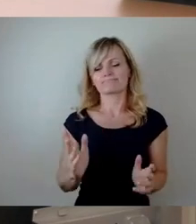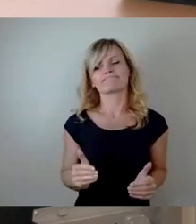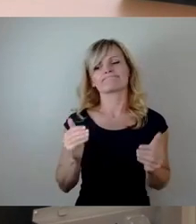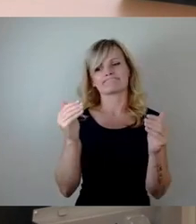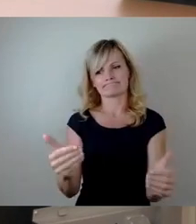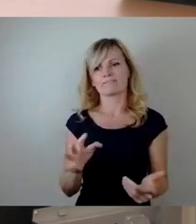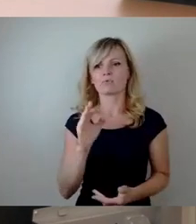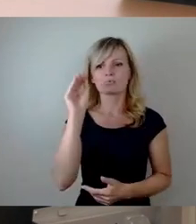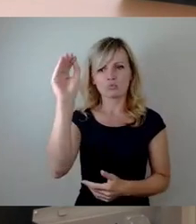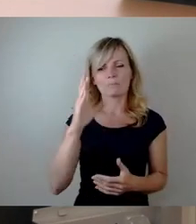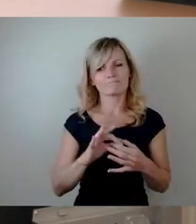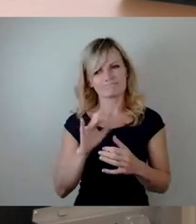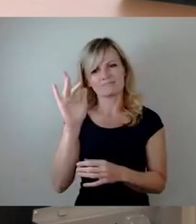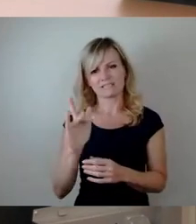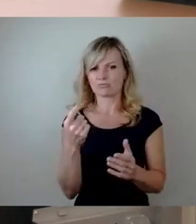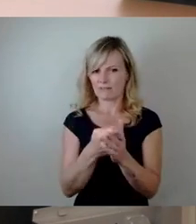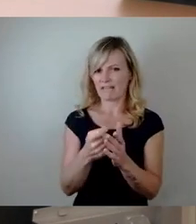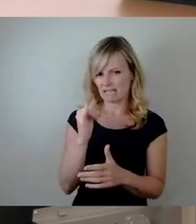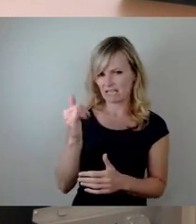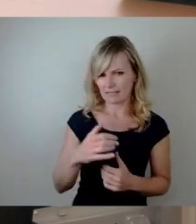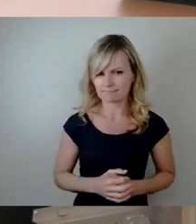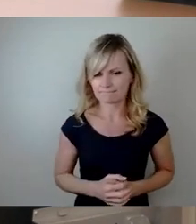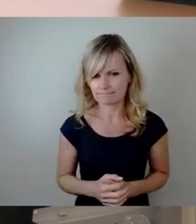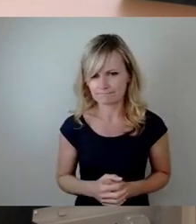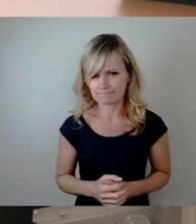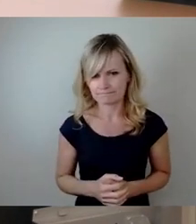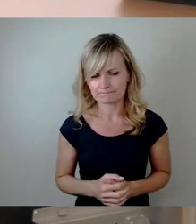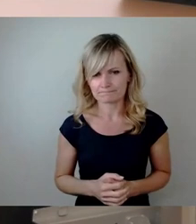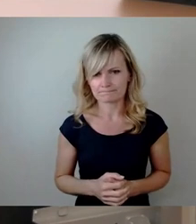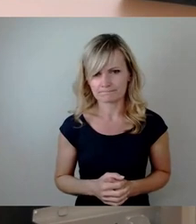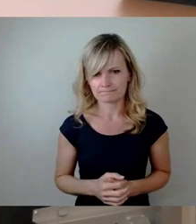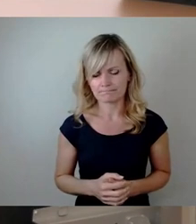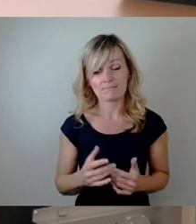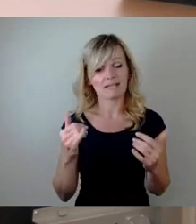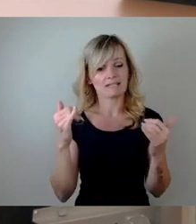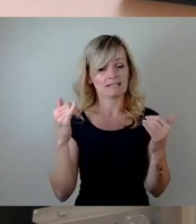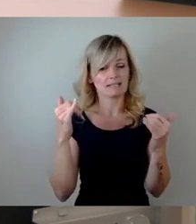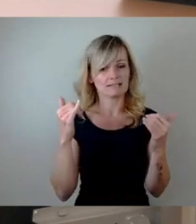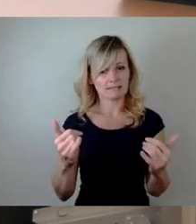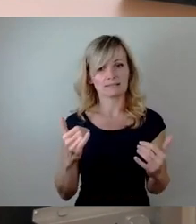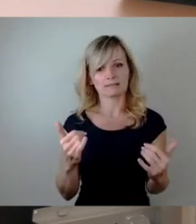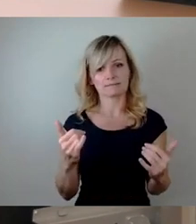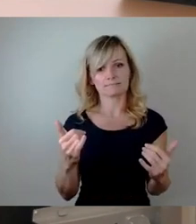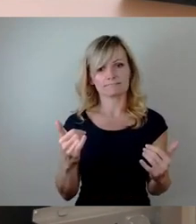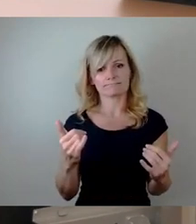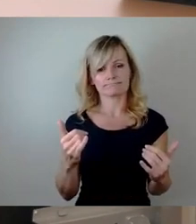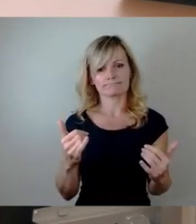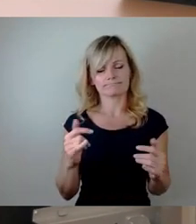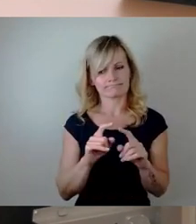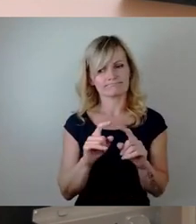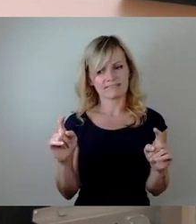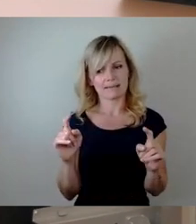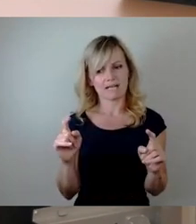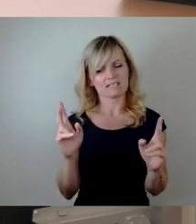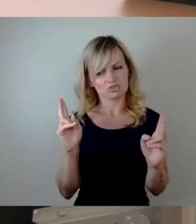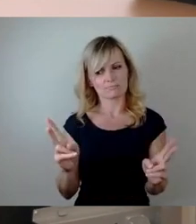kritisch zu bewerten. Also insoweit ist man, glaube ich, an vielen Stellen beim Thema sich einig. Nur eins passt eben